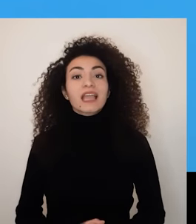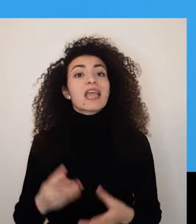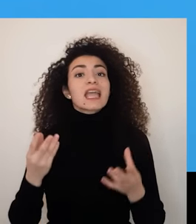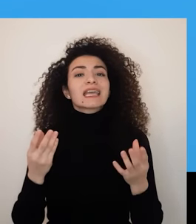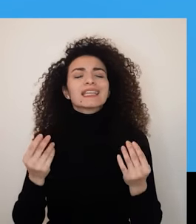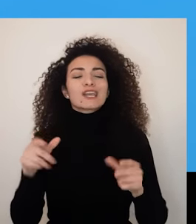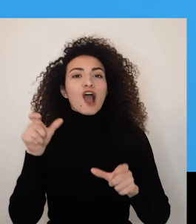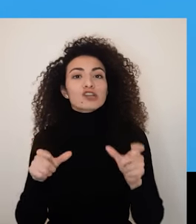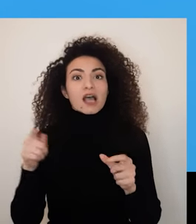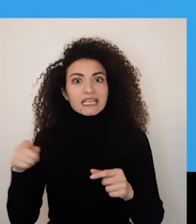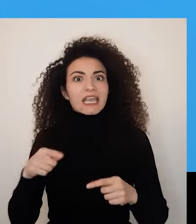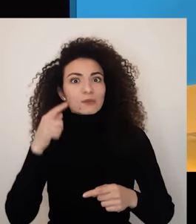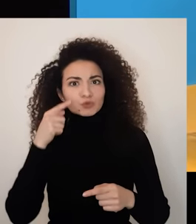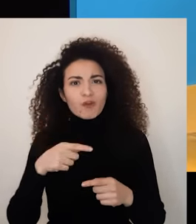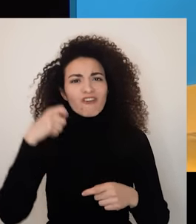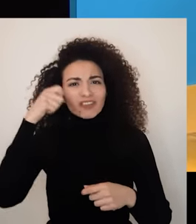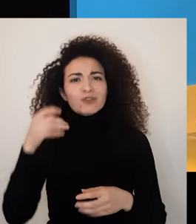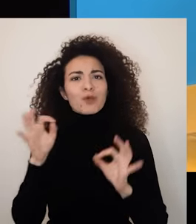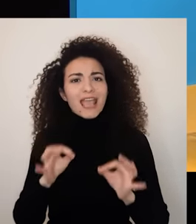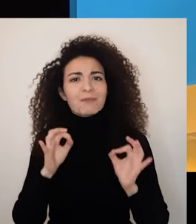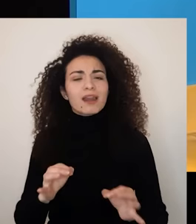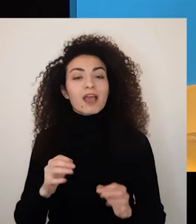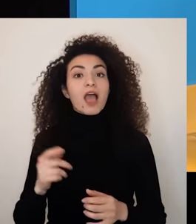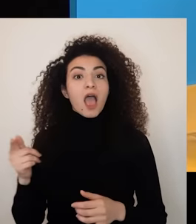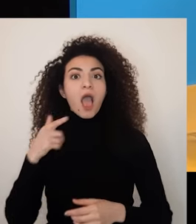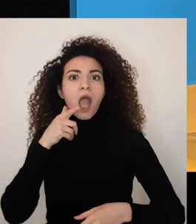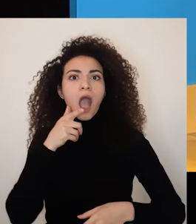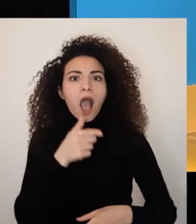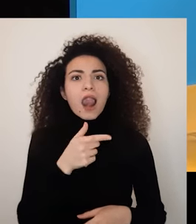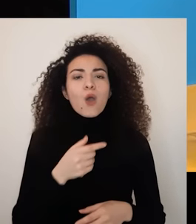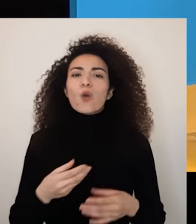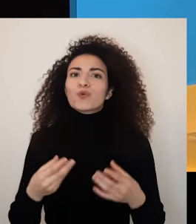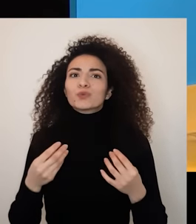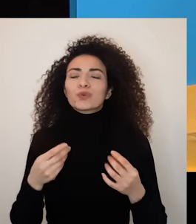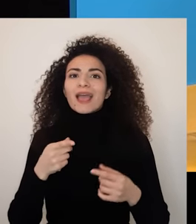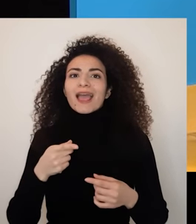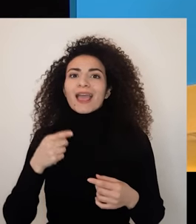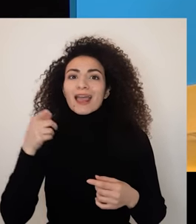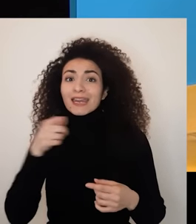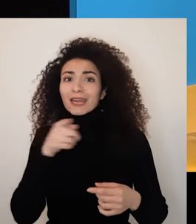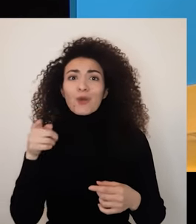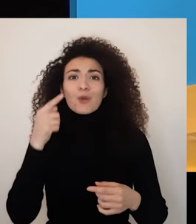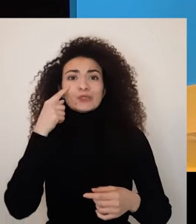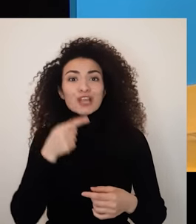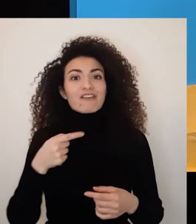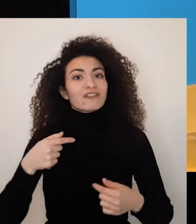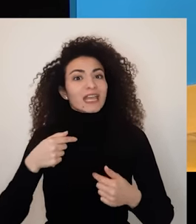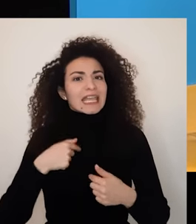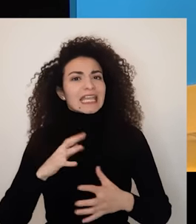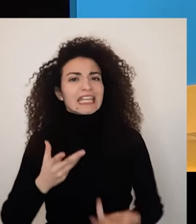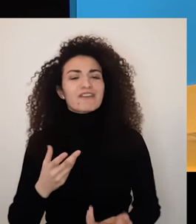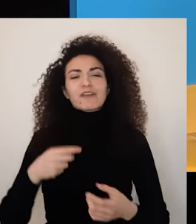هيدا شي دايما هدف الرئيسي وعندي كتير من الأشخاص دوي الإعاقة بيتابعوني واللي خبروني إني